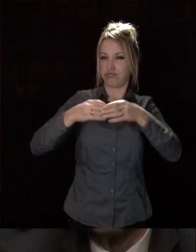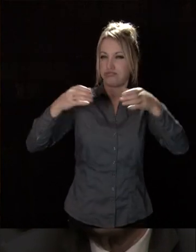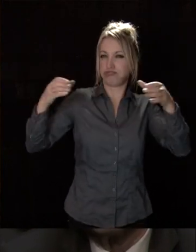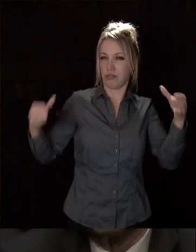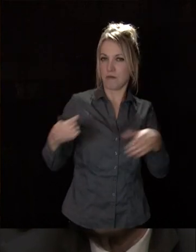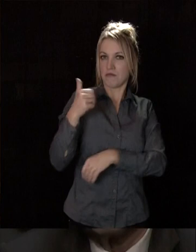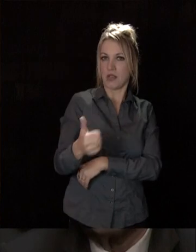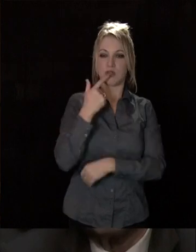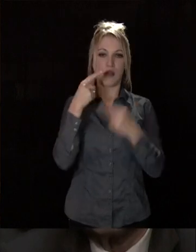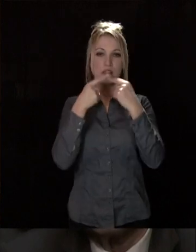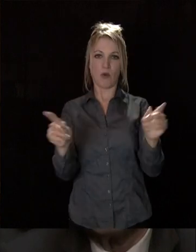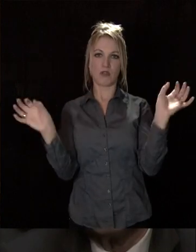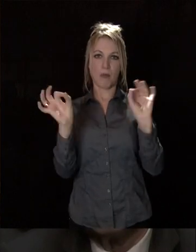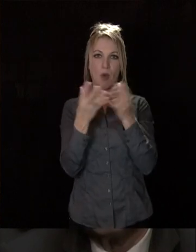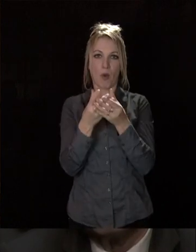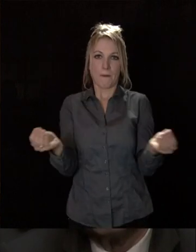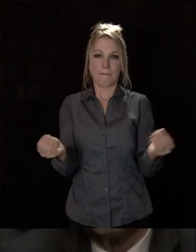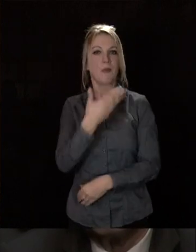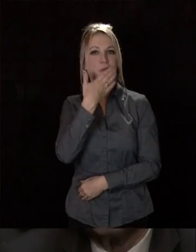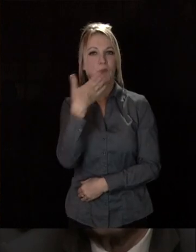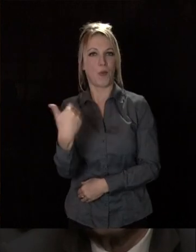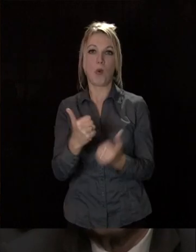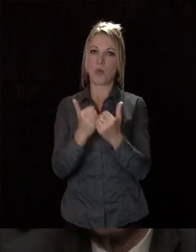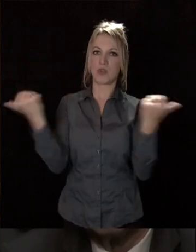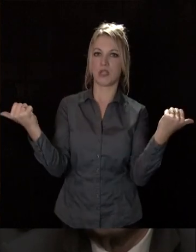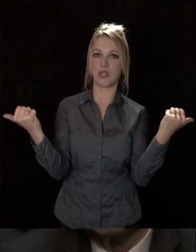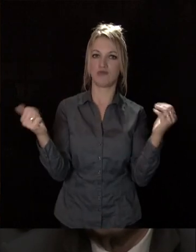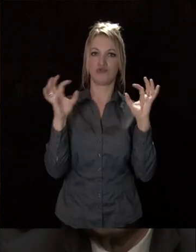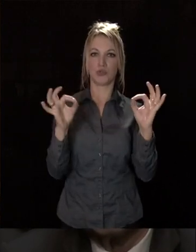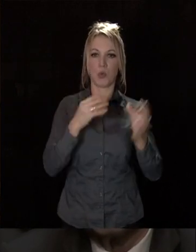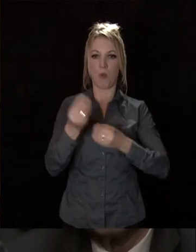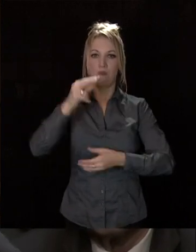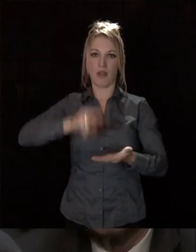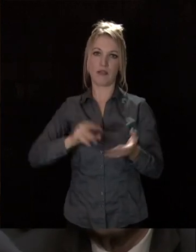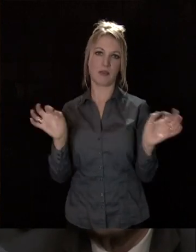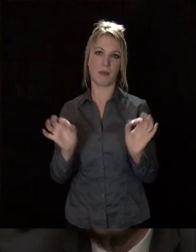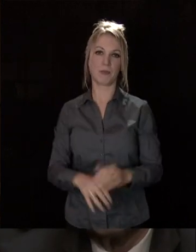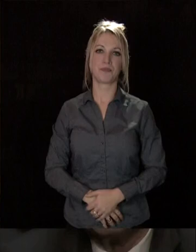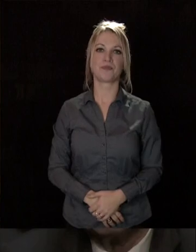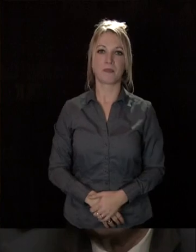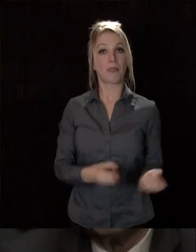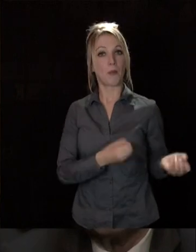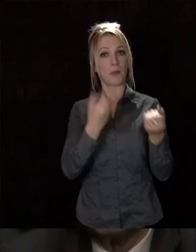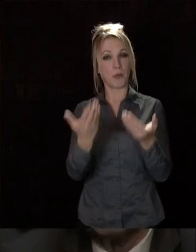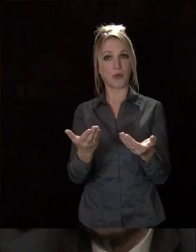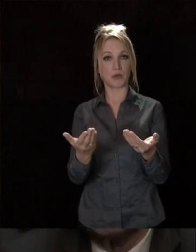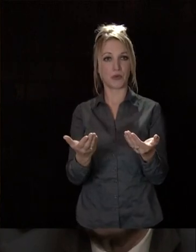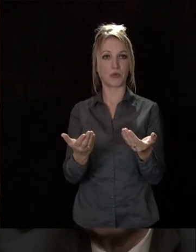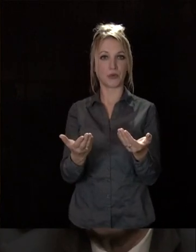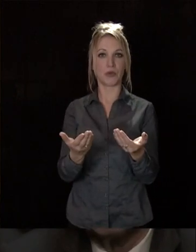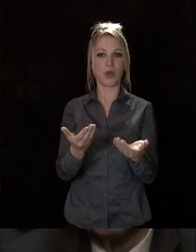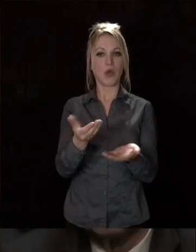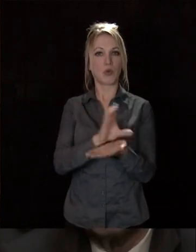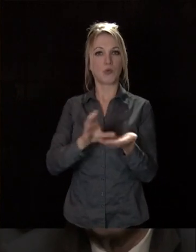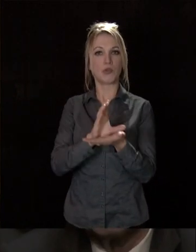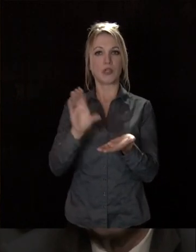et les différences s'estompent. C'est tant mieux, les opposés n'est ni juste ni réel. J'ai proposé, d'ailleurs, aux communautés de